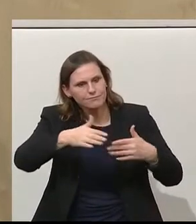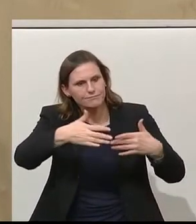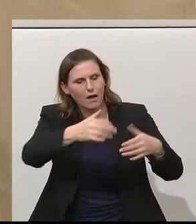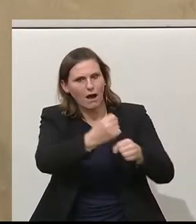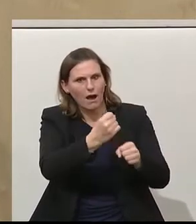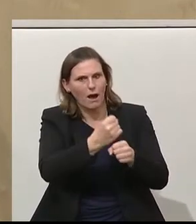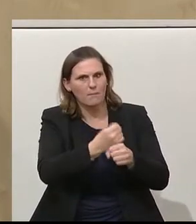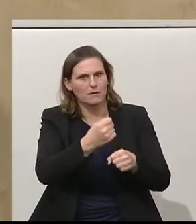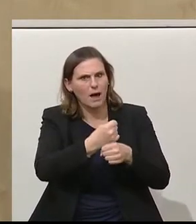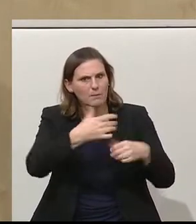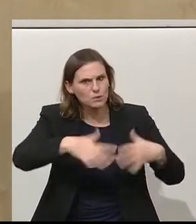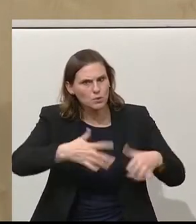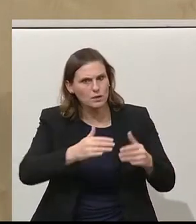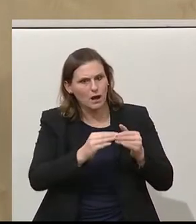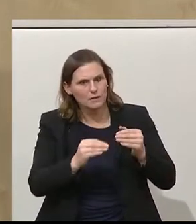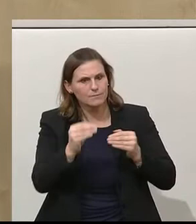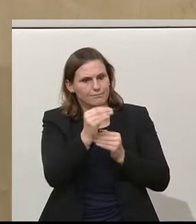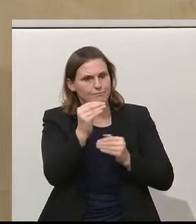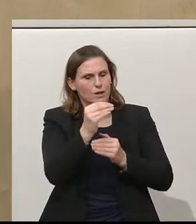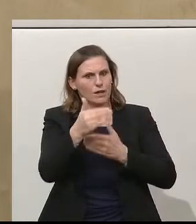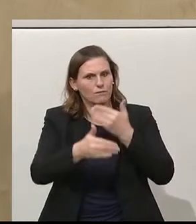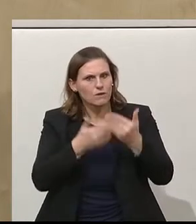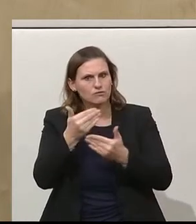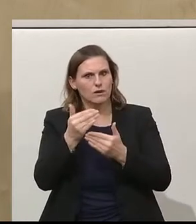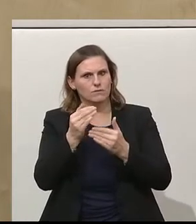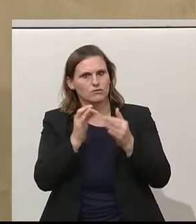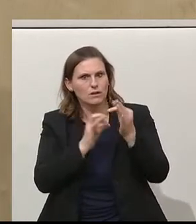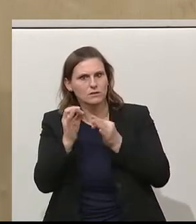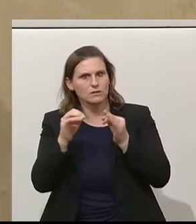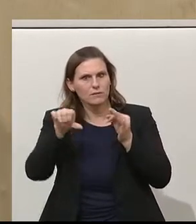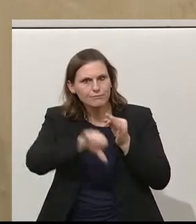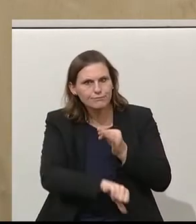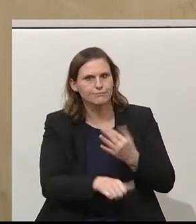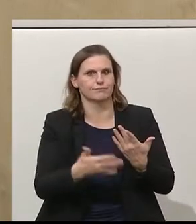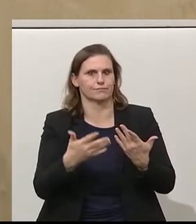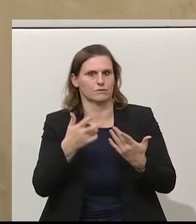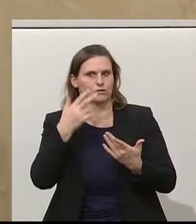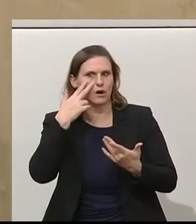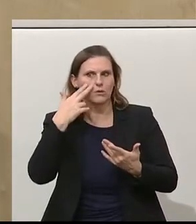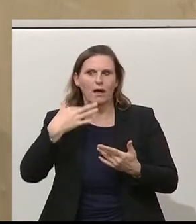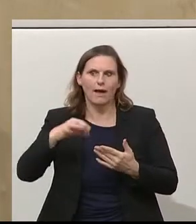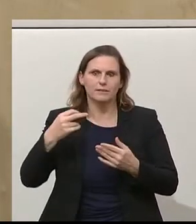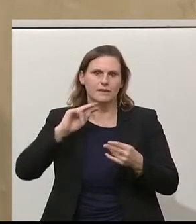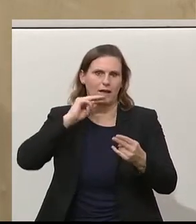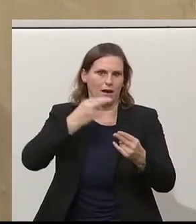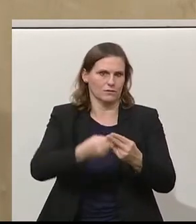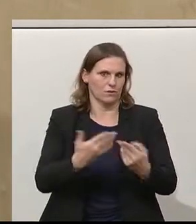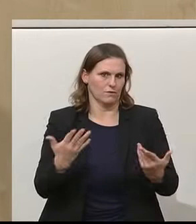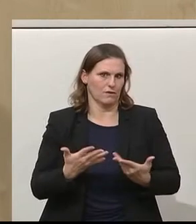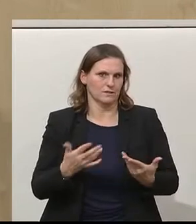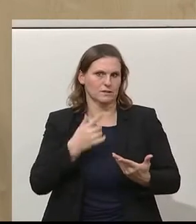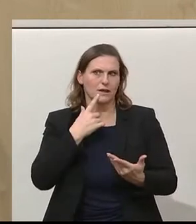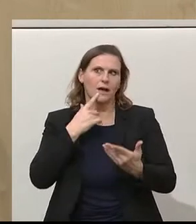wissen, die Arbeitslosigkeit steigt, die Wirtschaftsdaten gehen hinunter. Stattdessen ist die einzige Antwort, die Sie haben, die